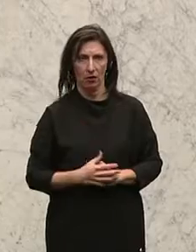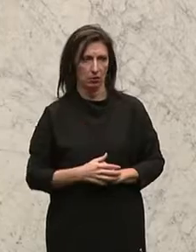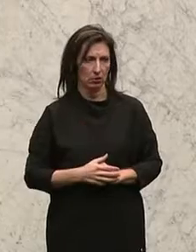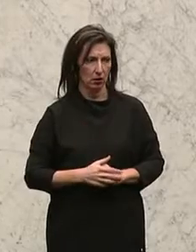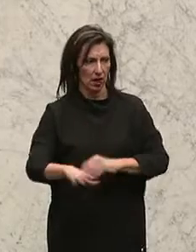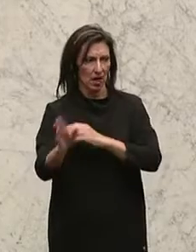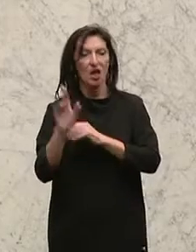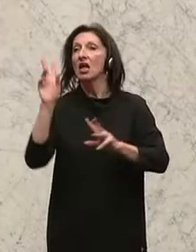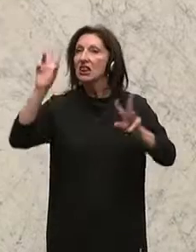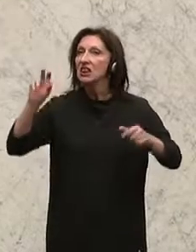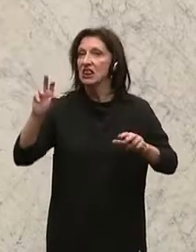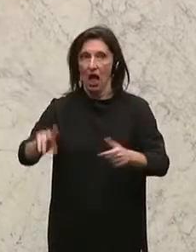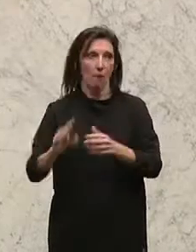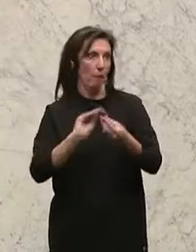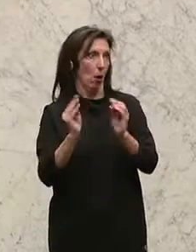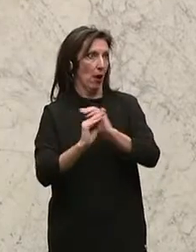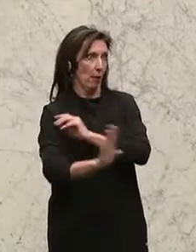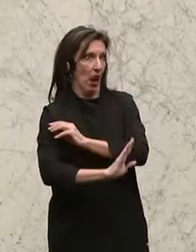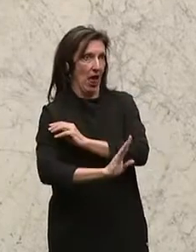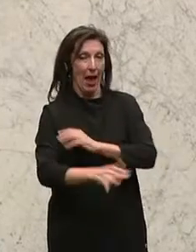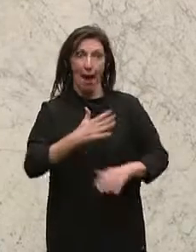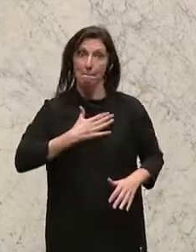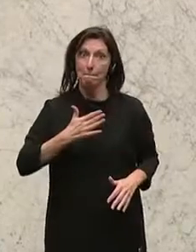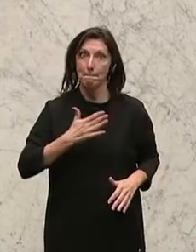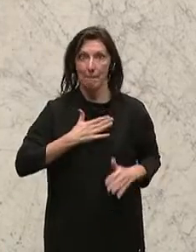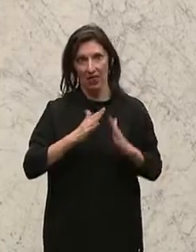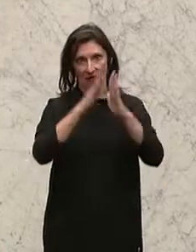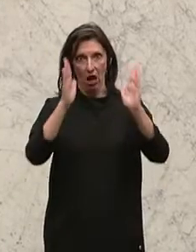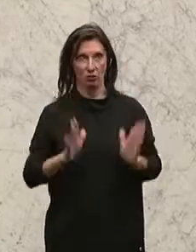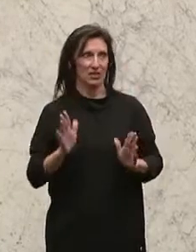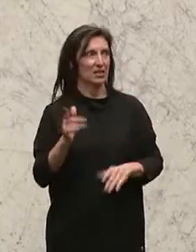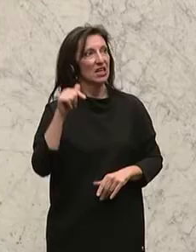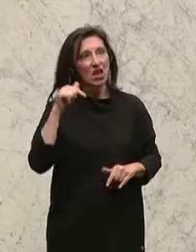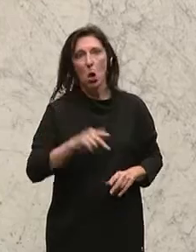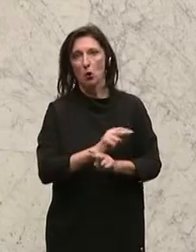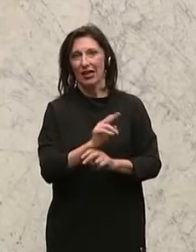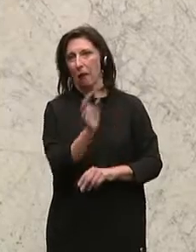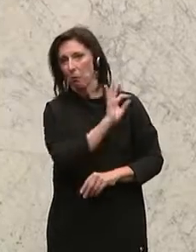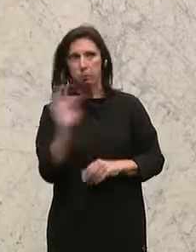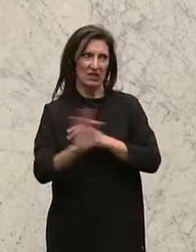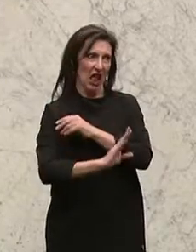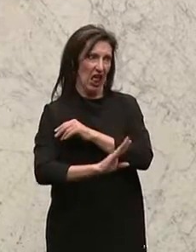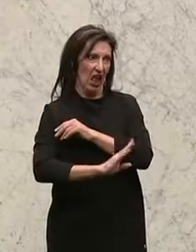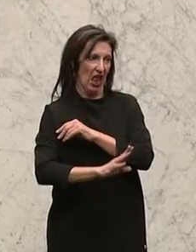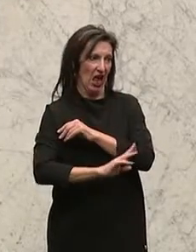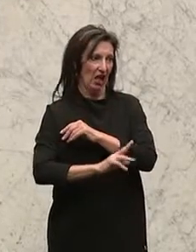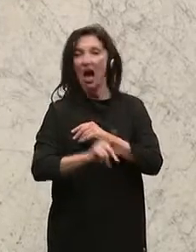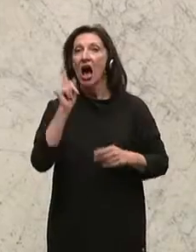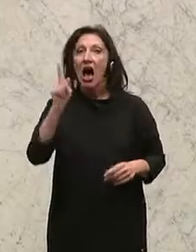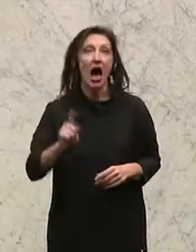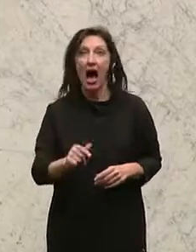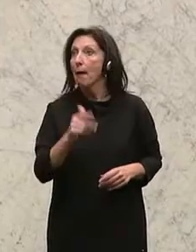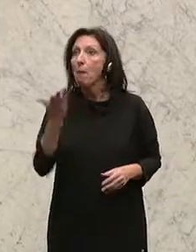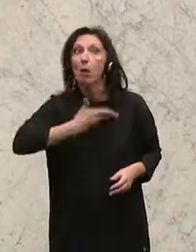Sie bei der Lehrlingsproblematik sind. Mein Haus hat die besten Lehrlinge in Österreich ausgebildet. Wir kriegen aber